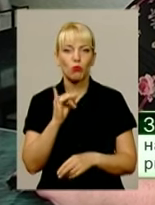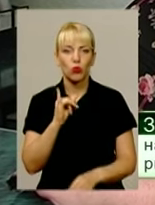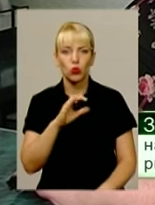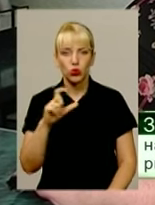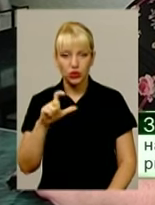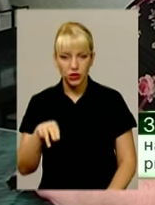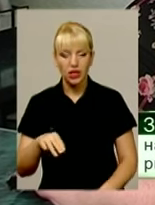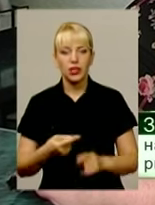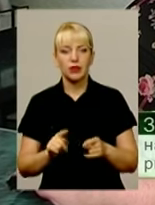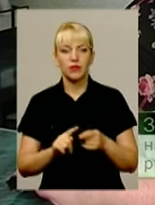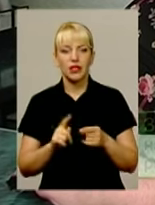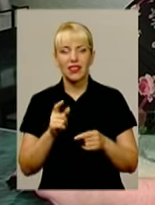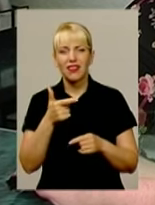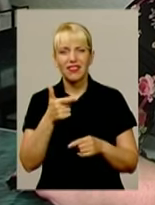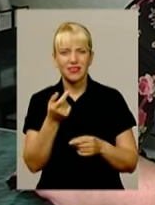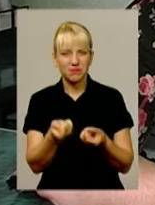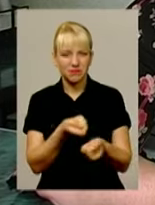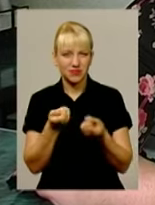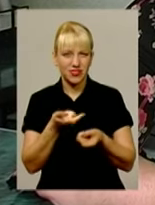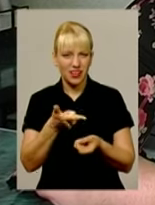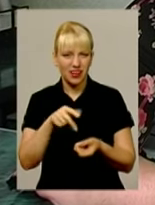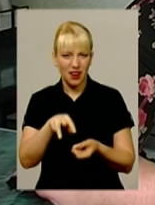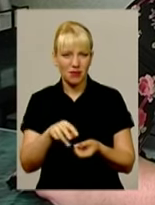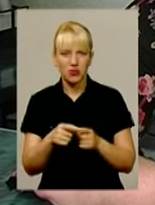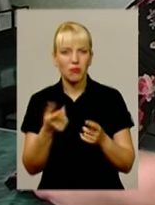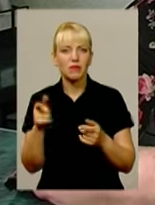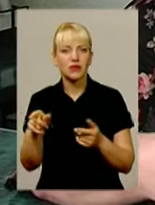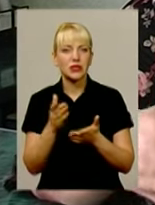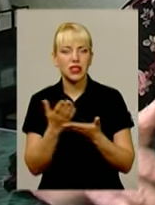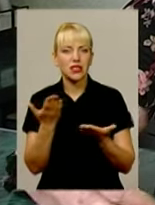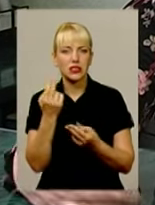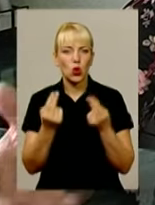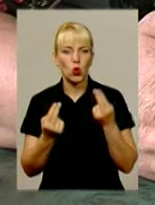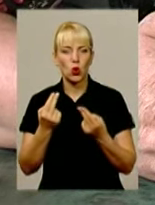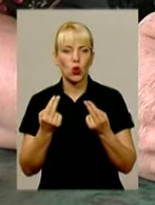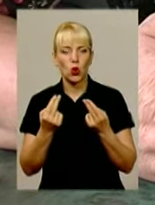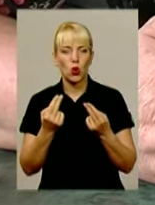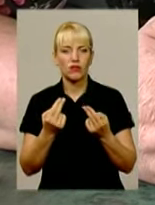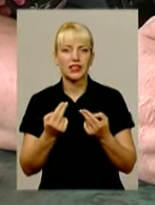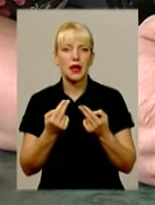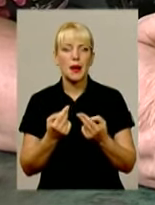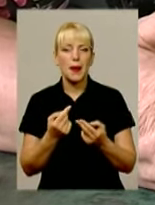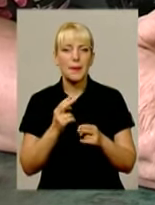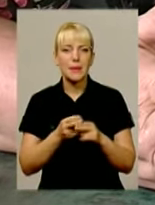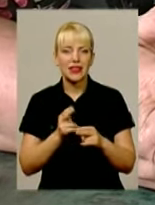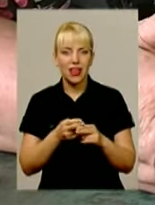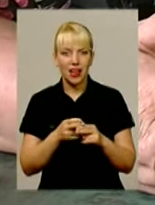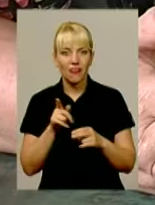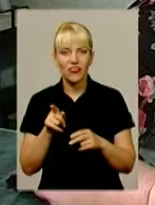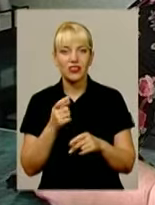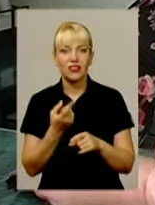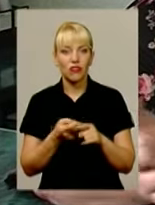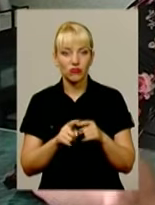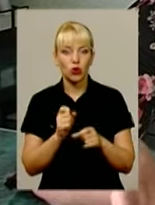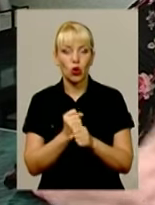дорожче стоїть, ніж залізо, якогось там кольорового металу, він робив цей вандалізм і